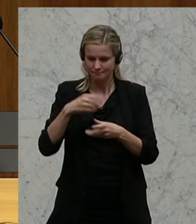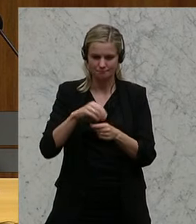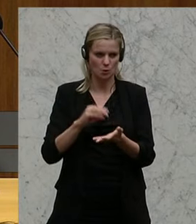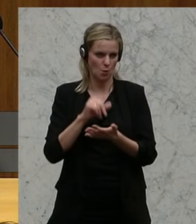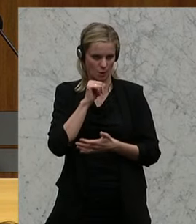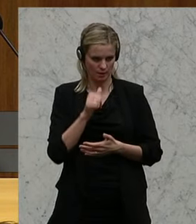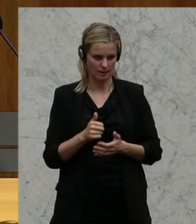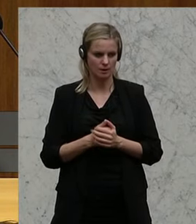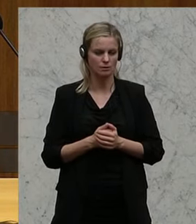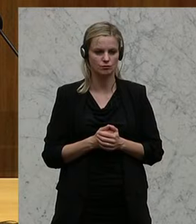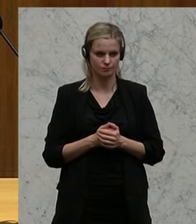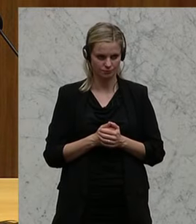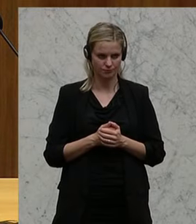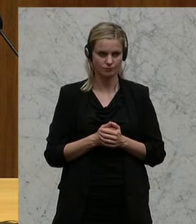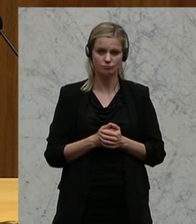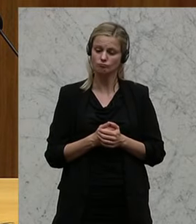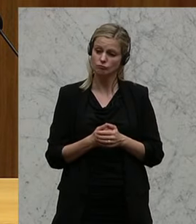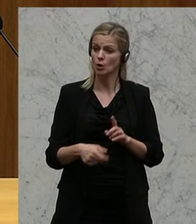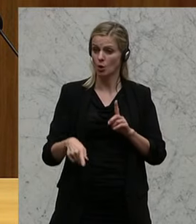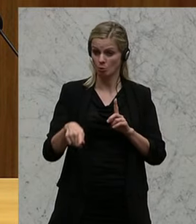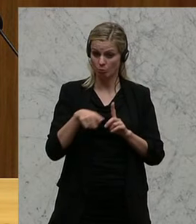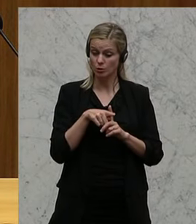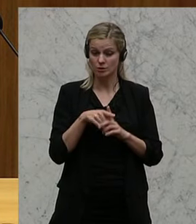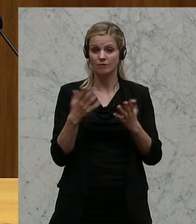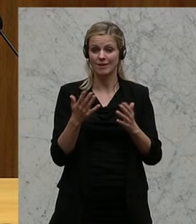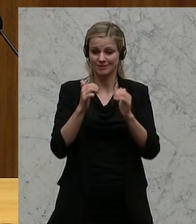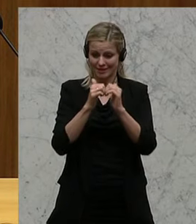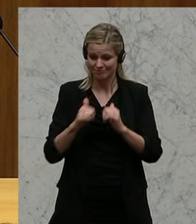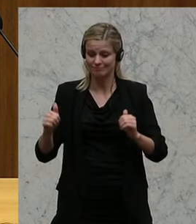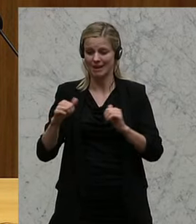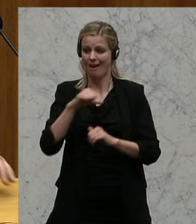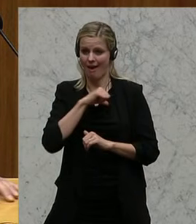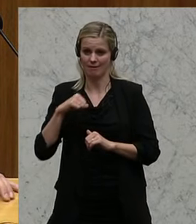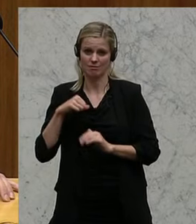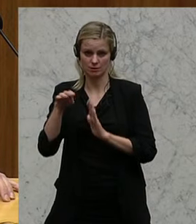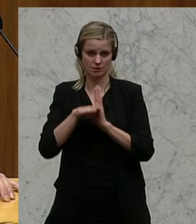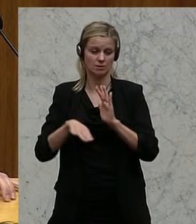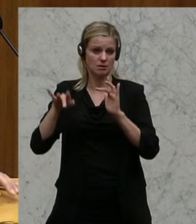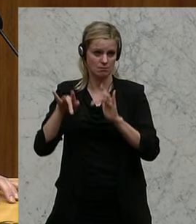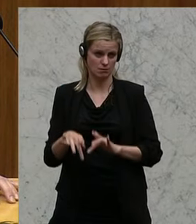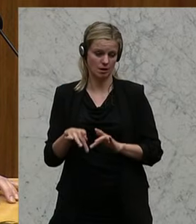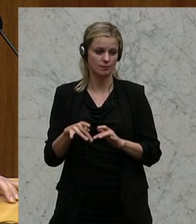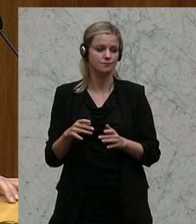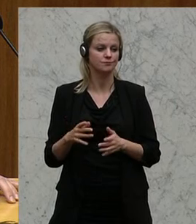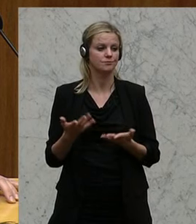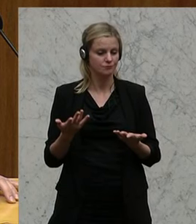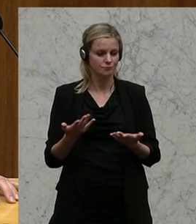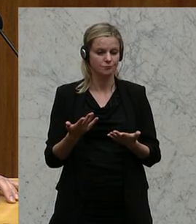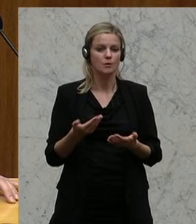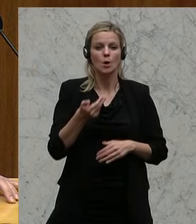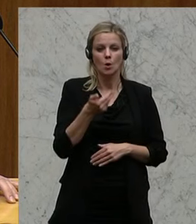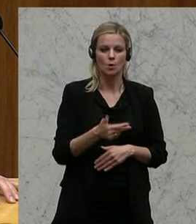Wie wohl ich nicht verhellen möchte, das ist einmal etwas Positives, dass man es als eigenes Gesetz gemacht hat. Dieses Lohn und